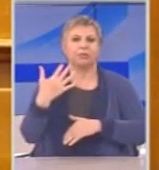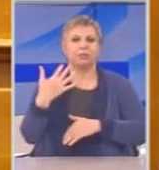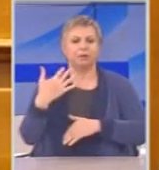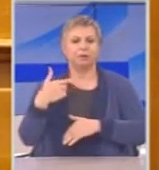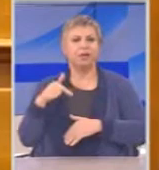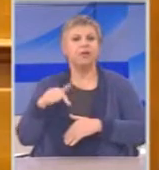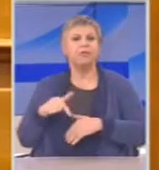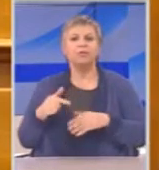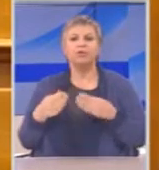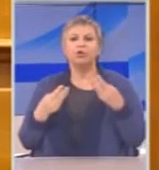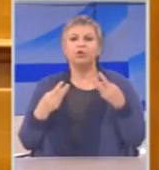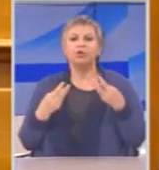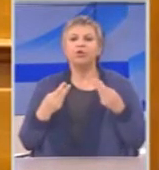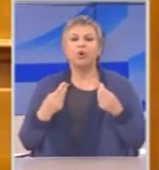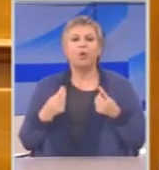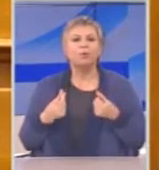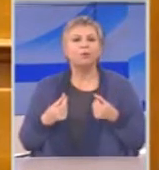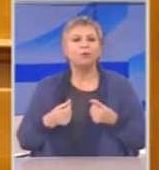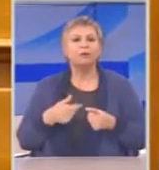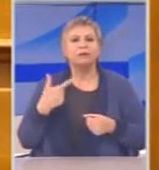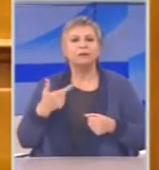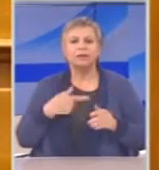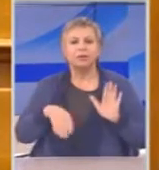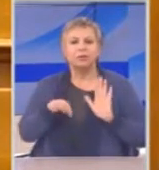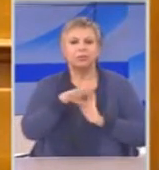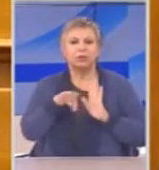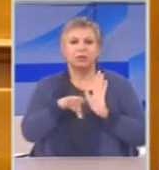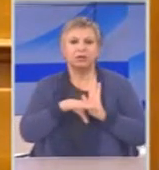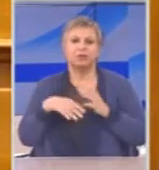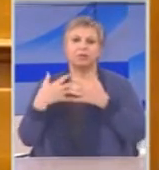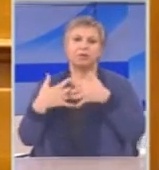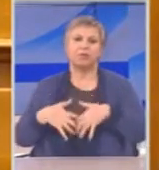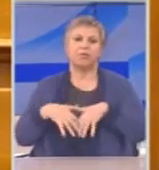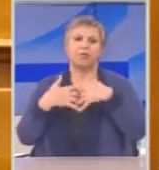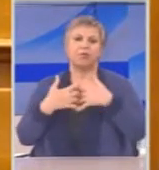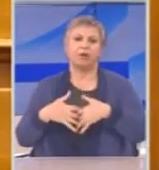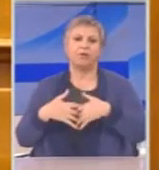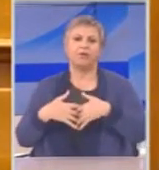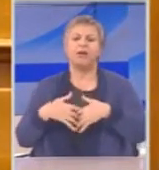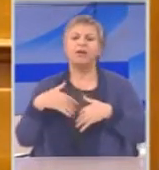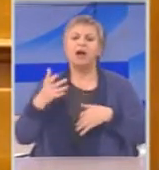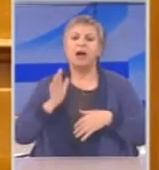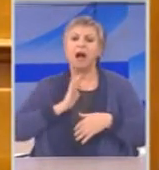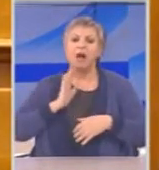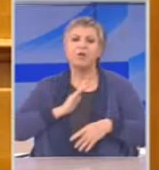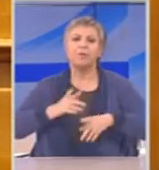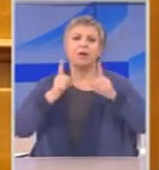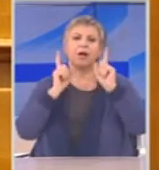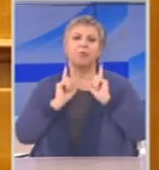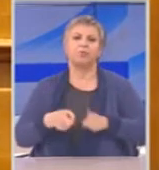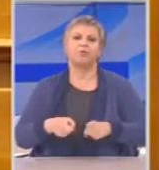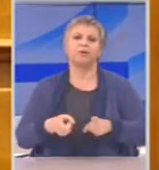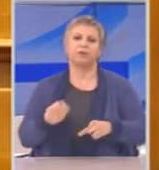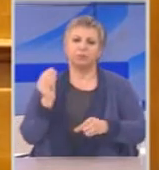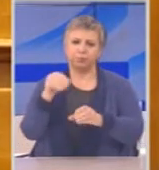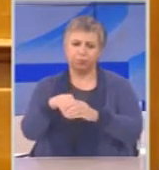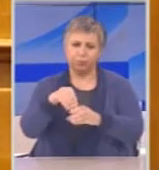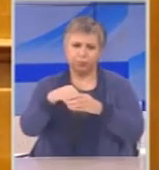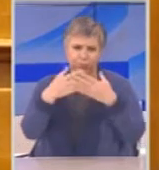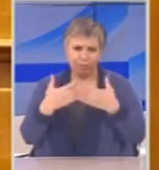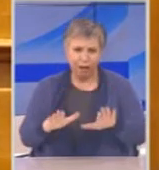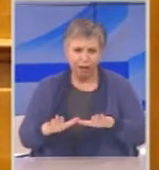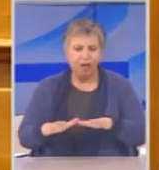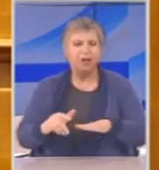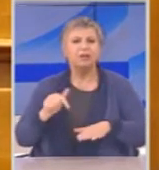συγκροτηθεί αυτό το σύστημα σε όλα τα επίπεδα. Και γι' αυτό χρειαζόμαστε πολιτική βούληση